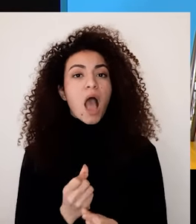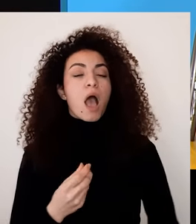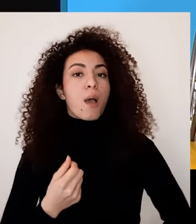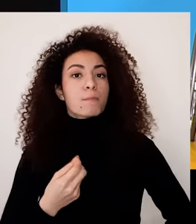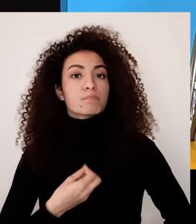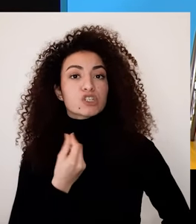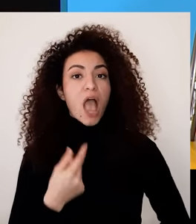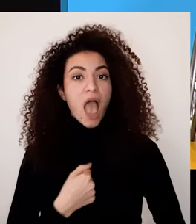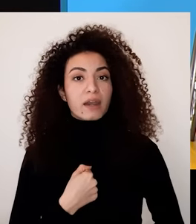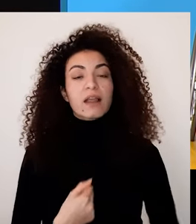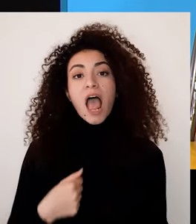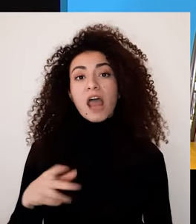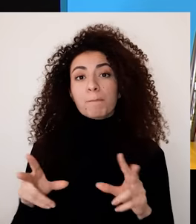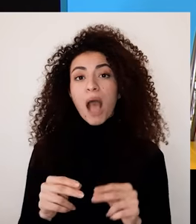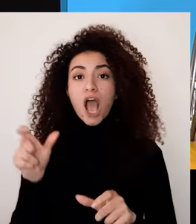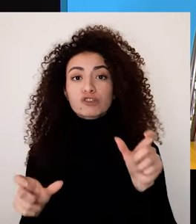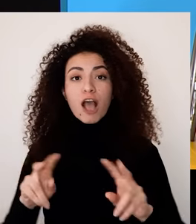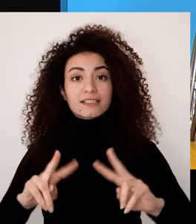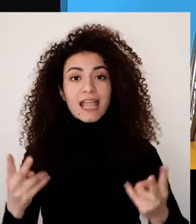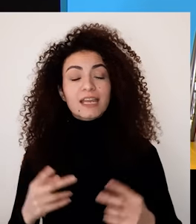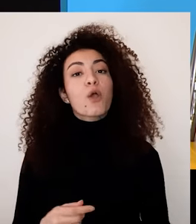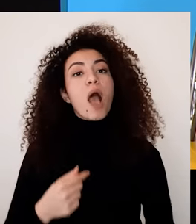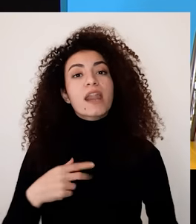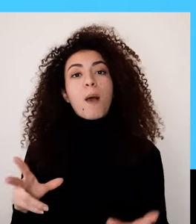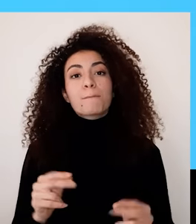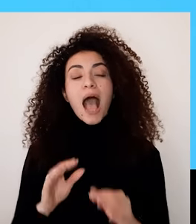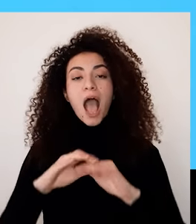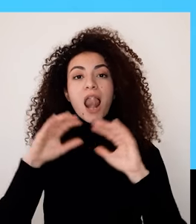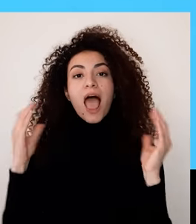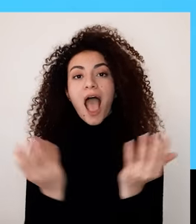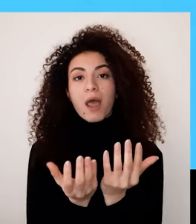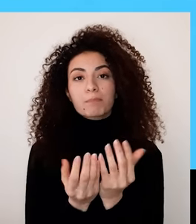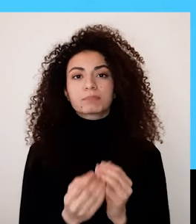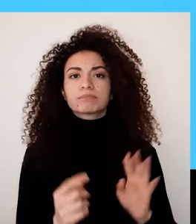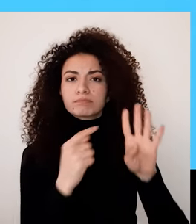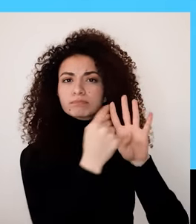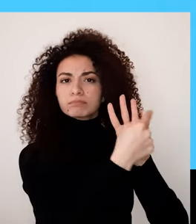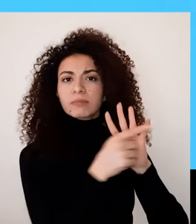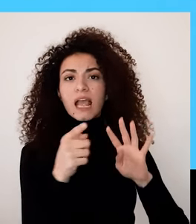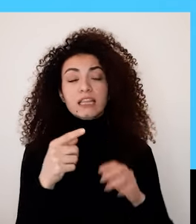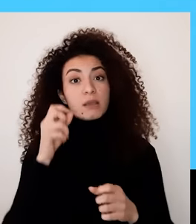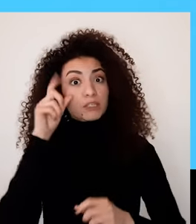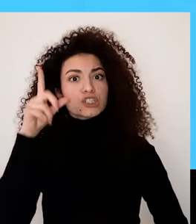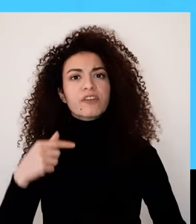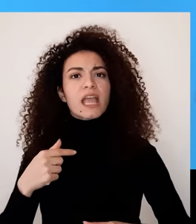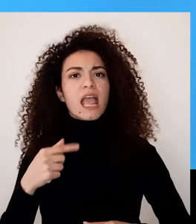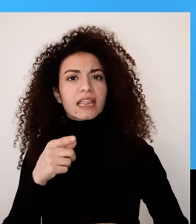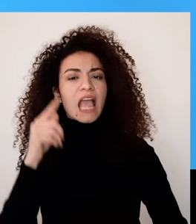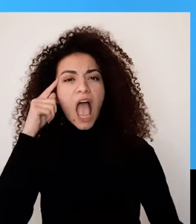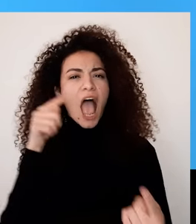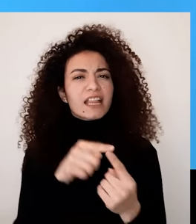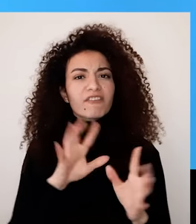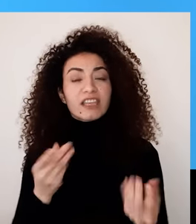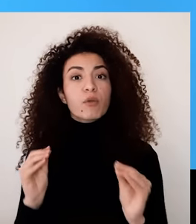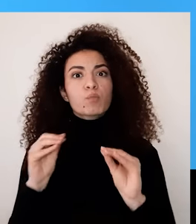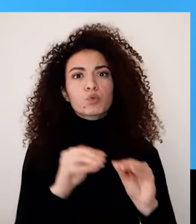أنا مع مشاعري، أنا مع الآخرين، وأنا مع العالم من خلال هالدولاب ممكن تكتشفي مكانك بكل المجال وممكن